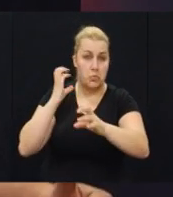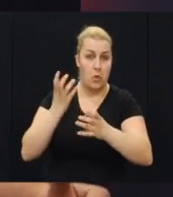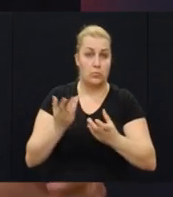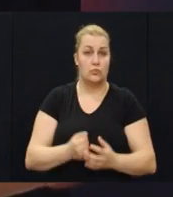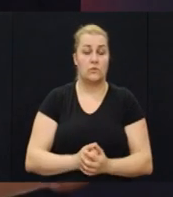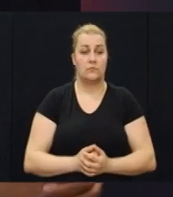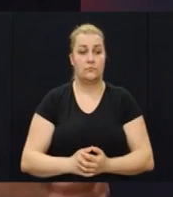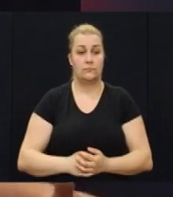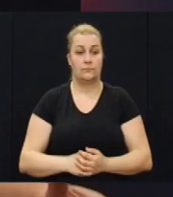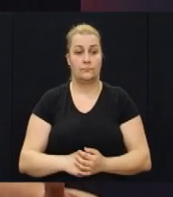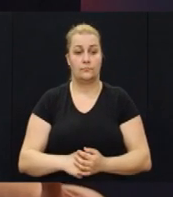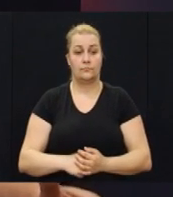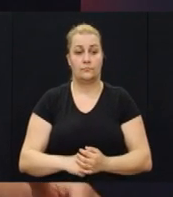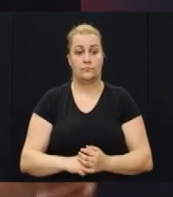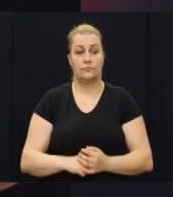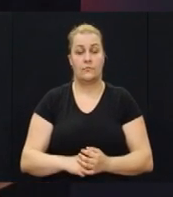autobusi,